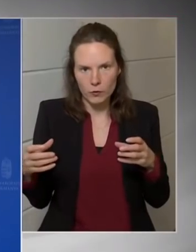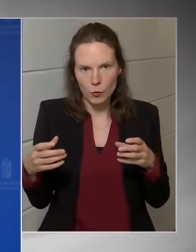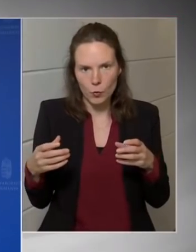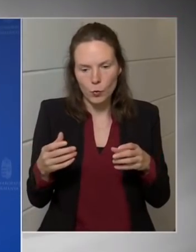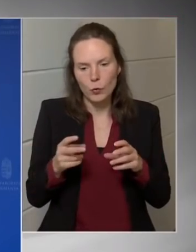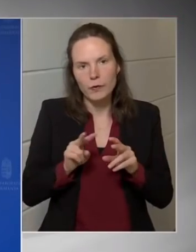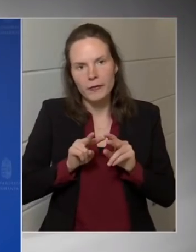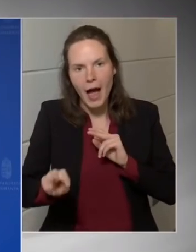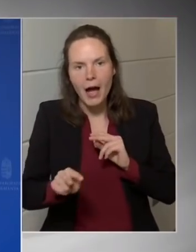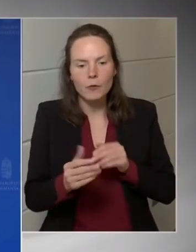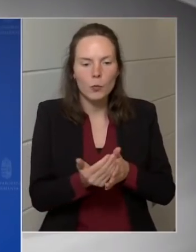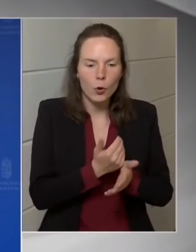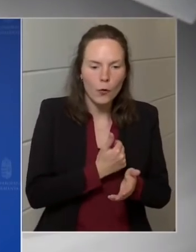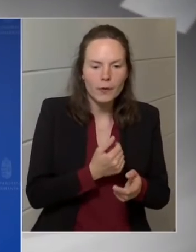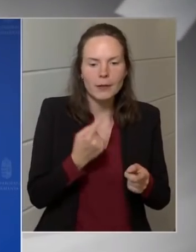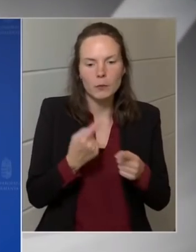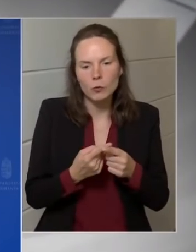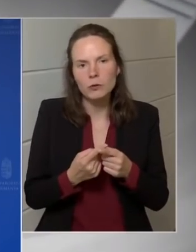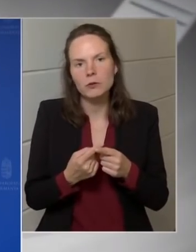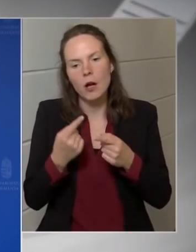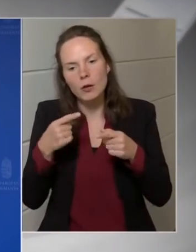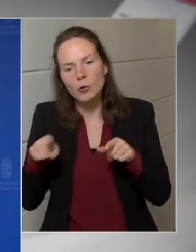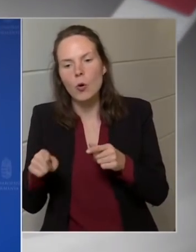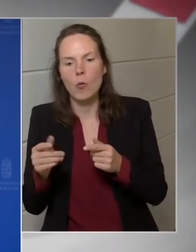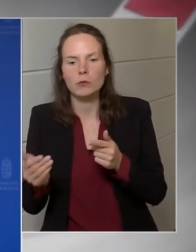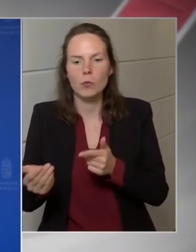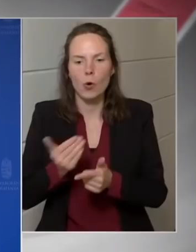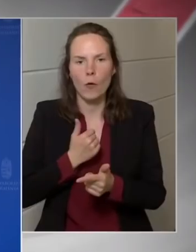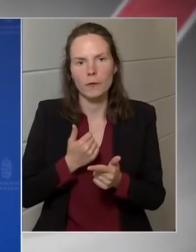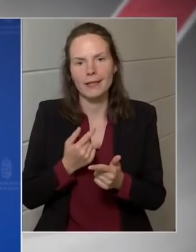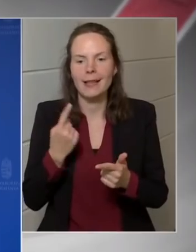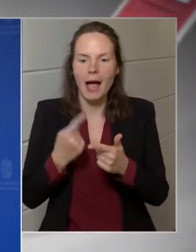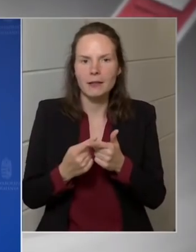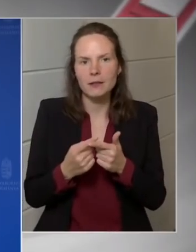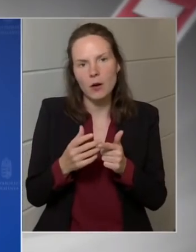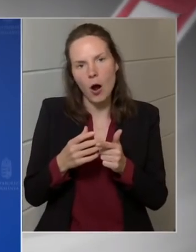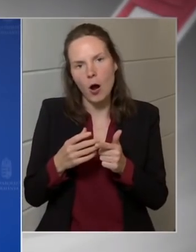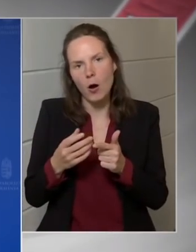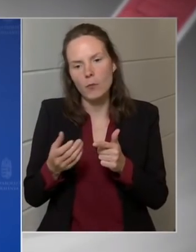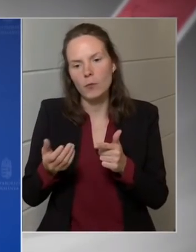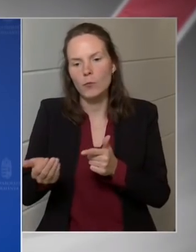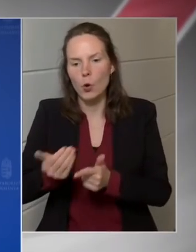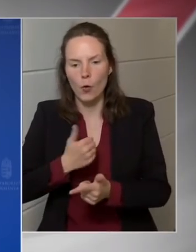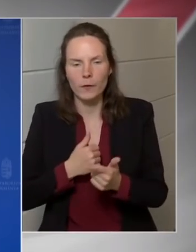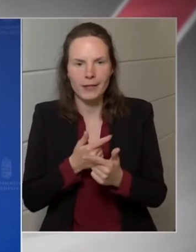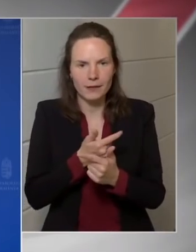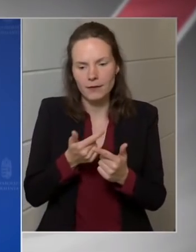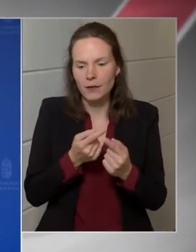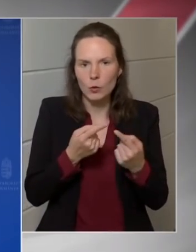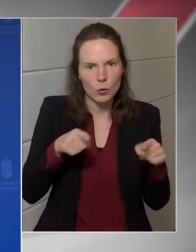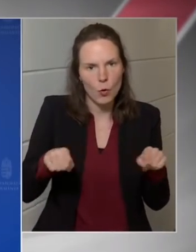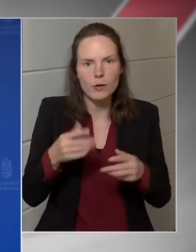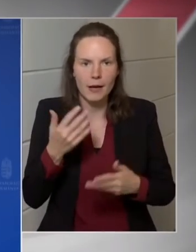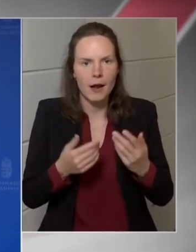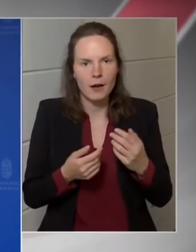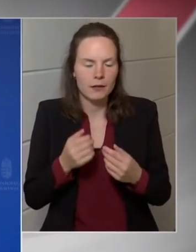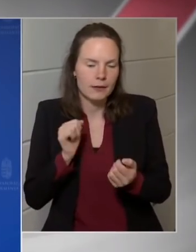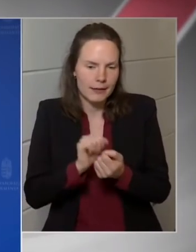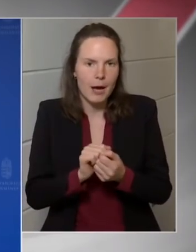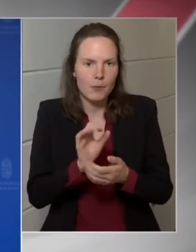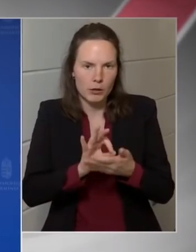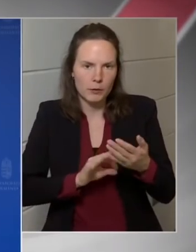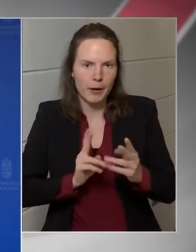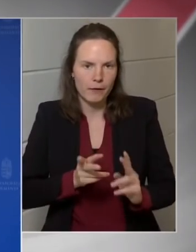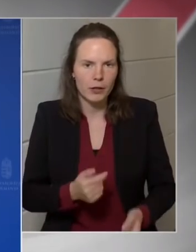-8-ig részletes számítások különítik el a hosszú távú profitot az